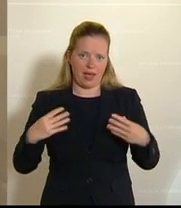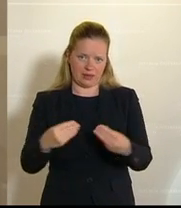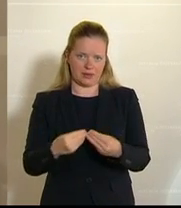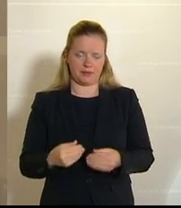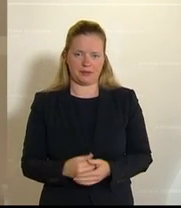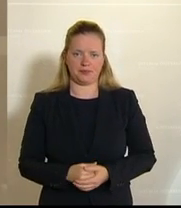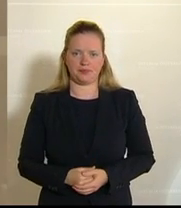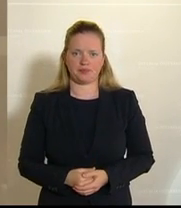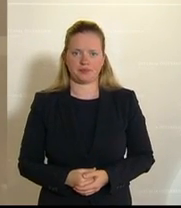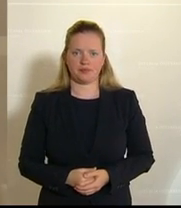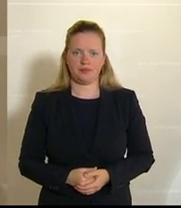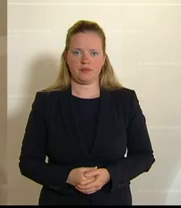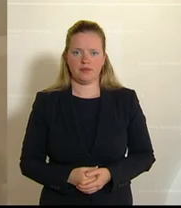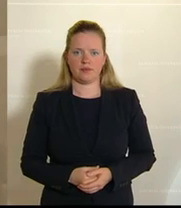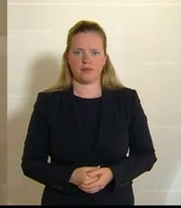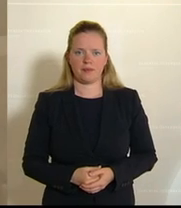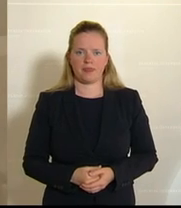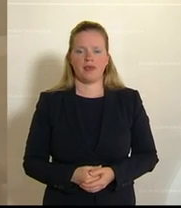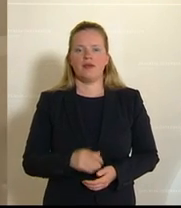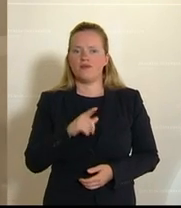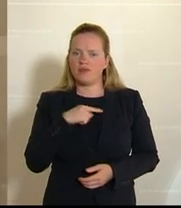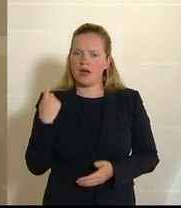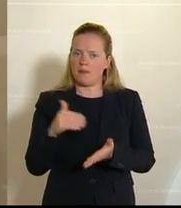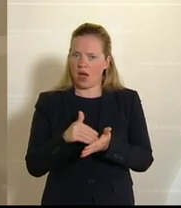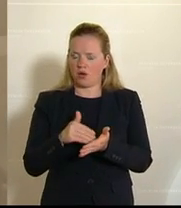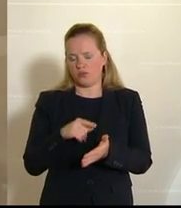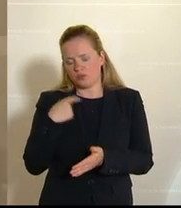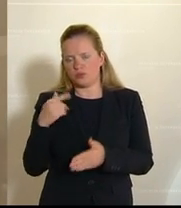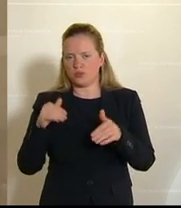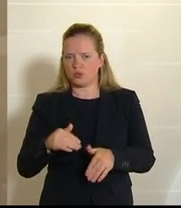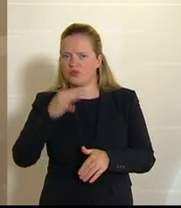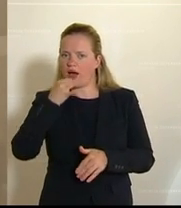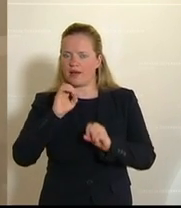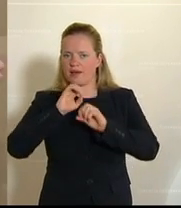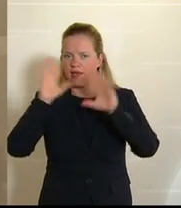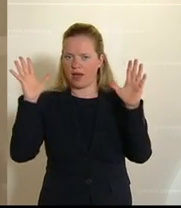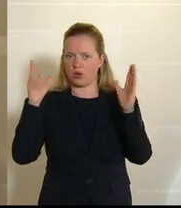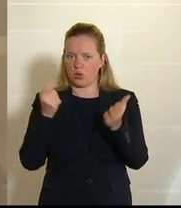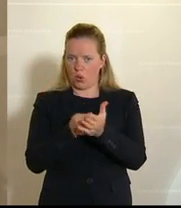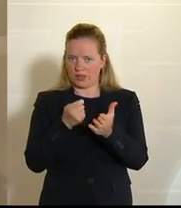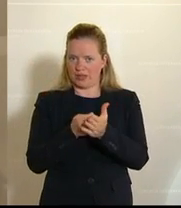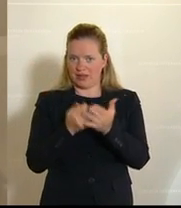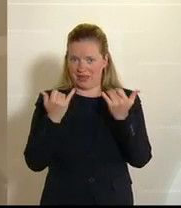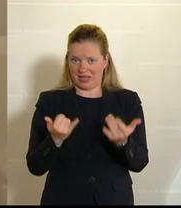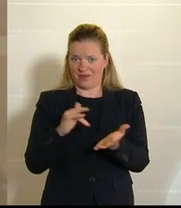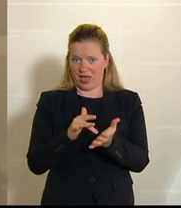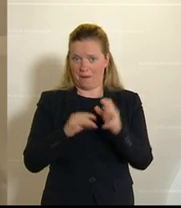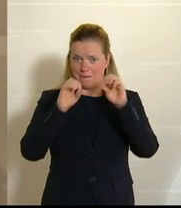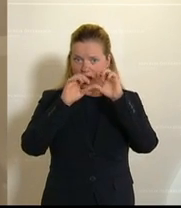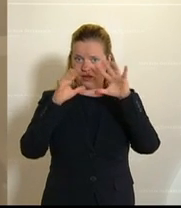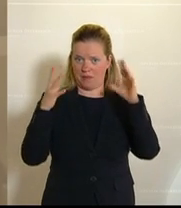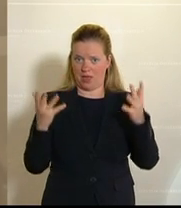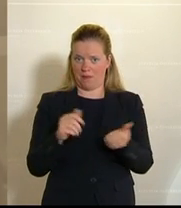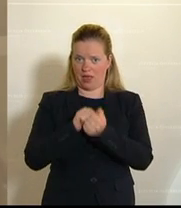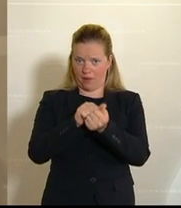Was wir aber auch brauchen, ist die Frage, oder wir müssen die Frage klären, wie werden wir die Kosten, die jetzt eben im Zuge der Pandemiebekämpfung aufgetaucht